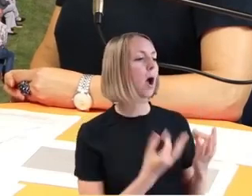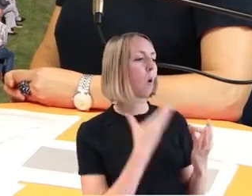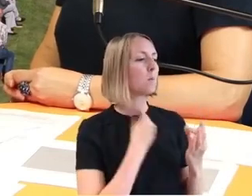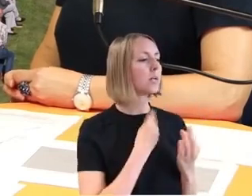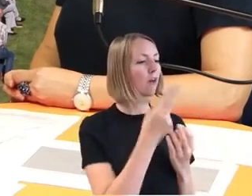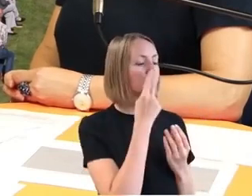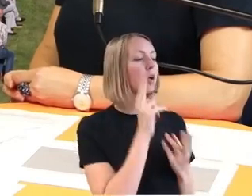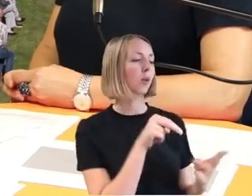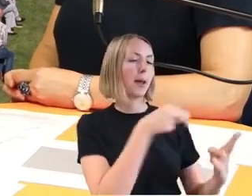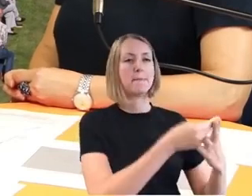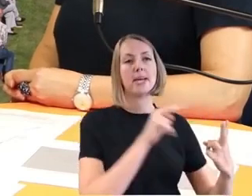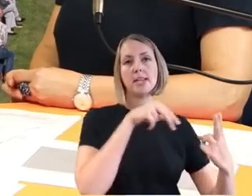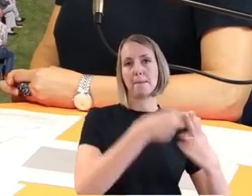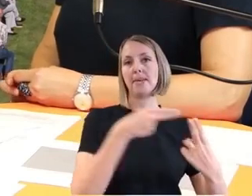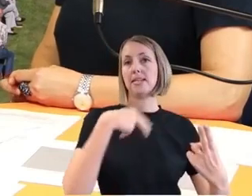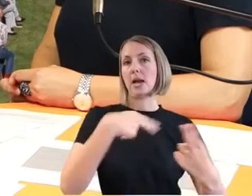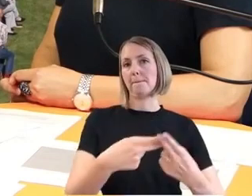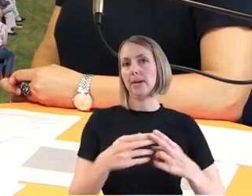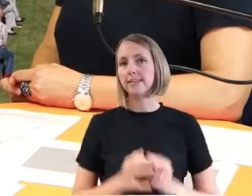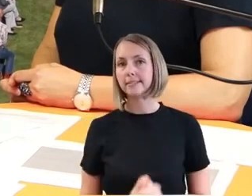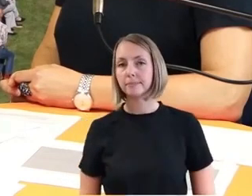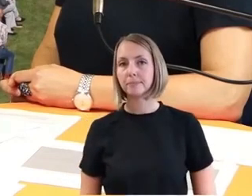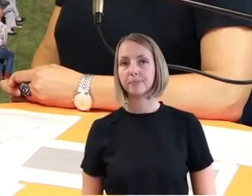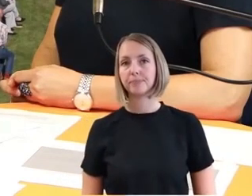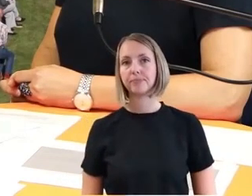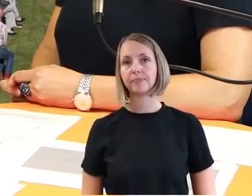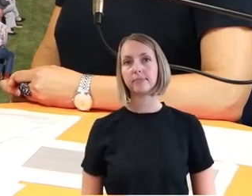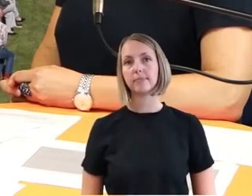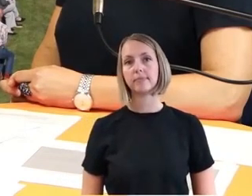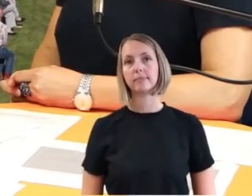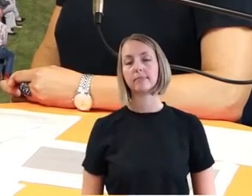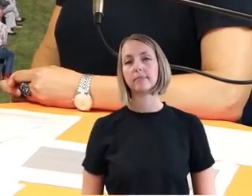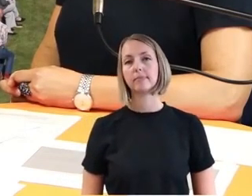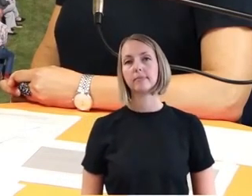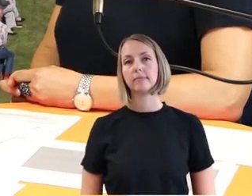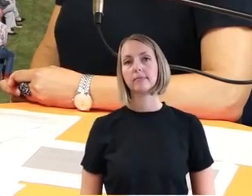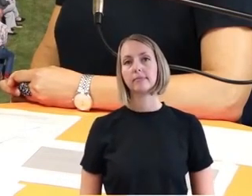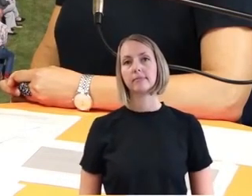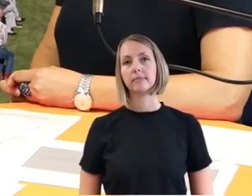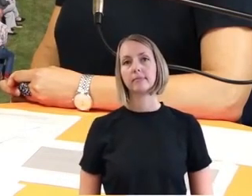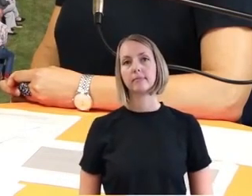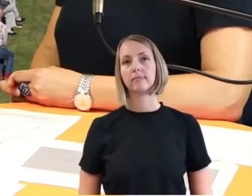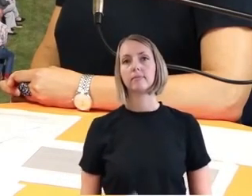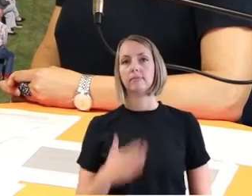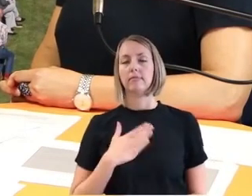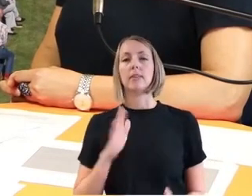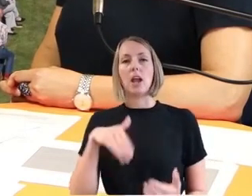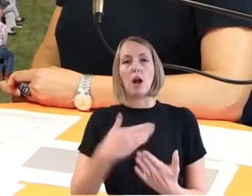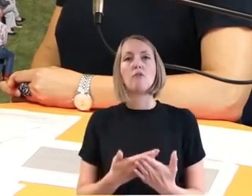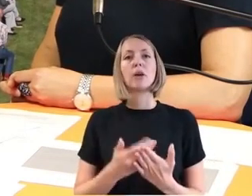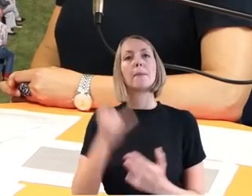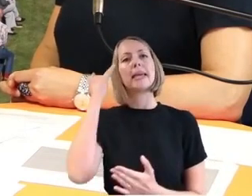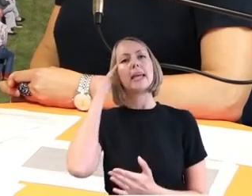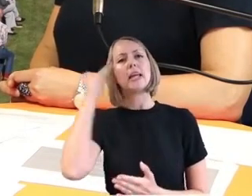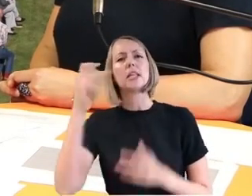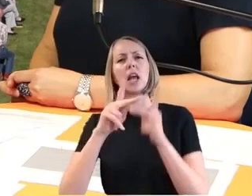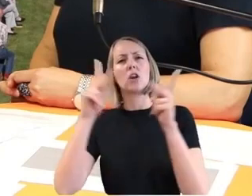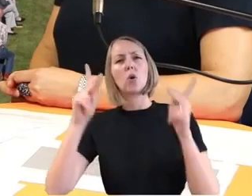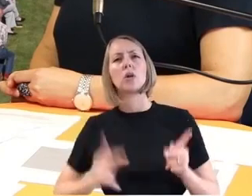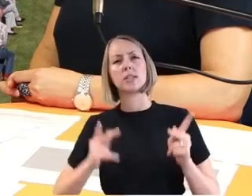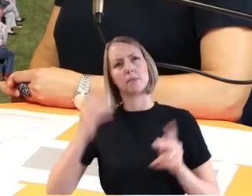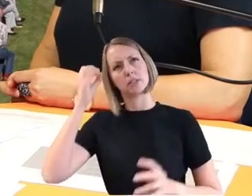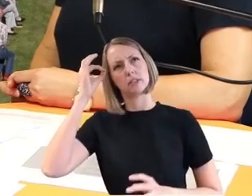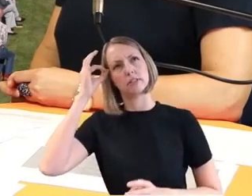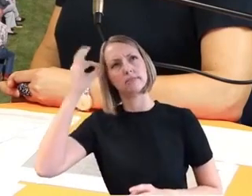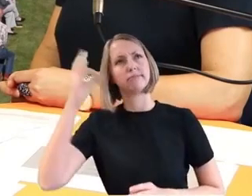der originäre Auftrag des Projekts ist, Ideen und Konzepte zu entwickeln, wie die Warnung für die Menschen